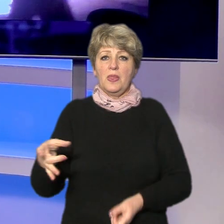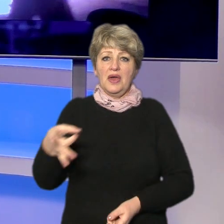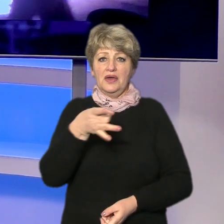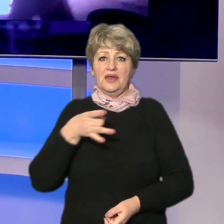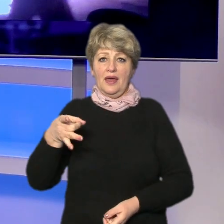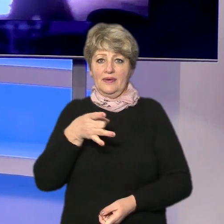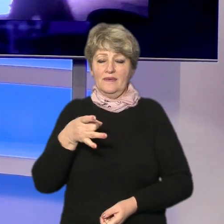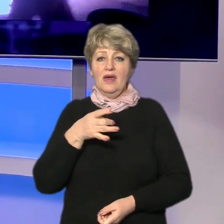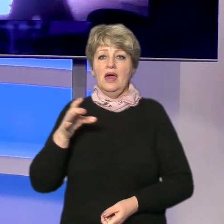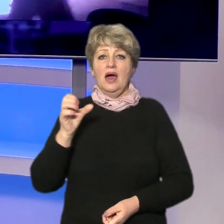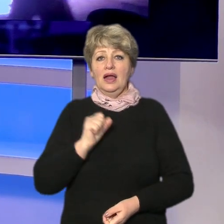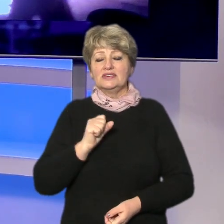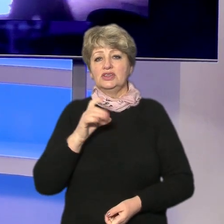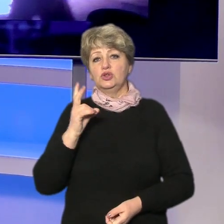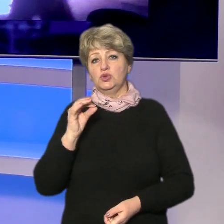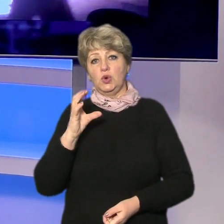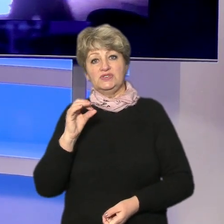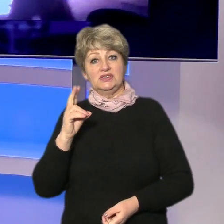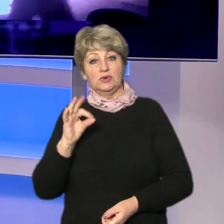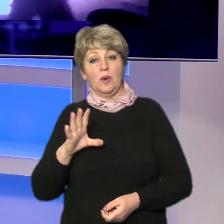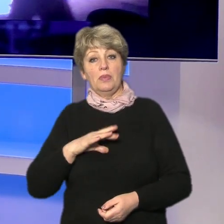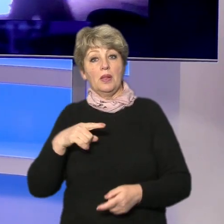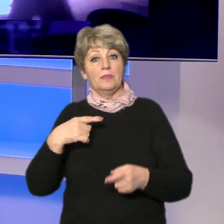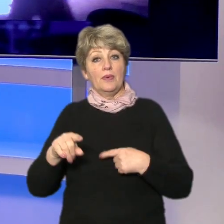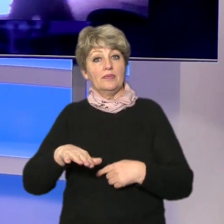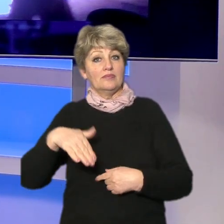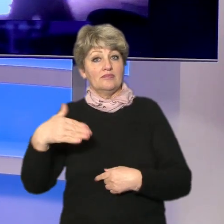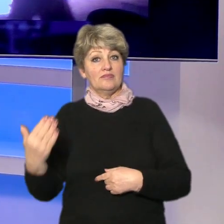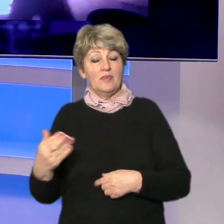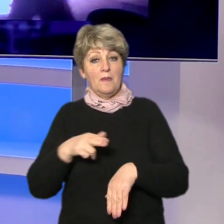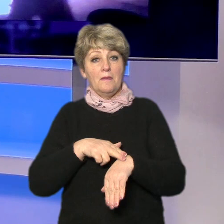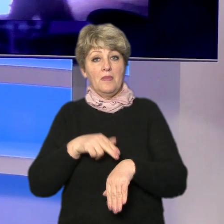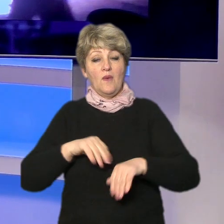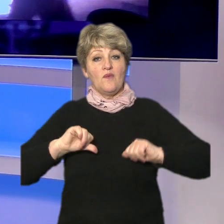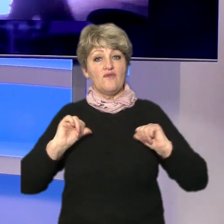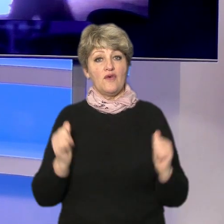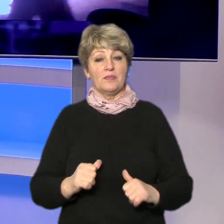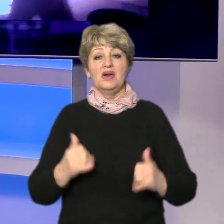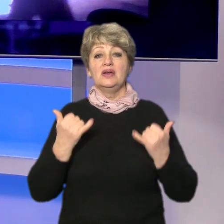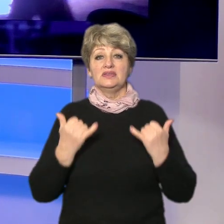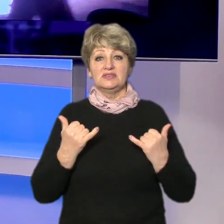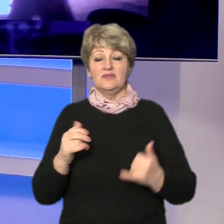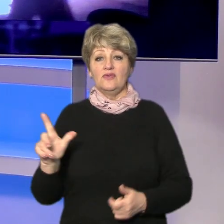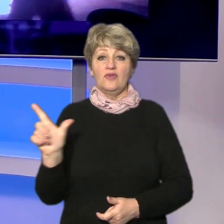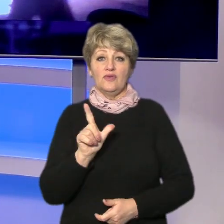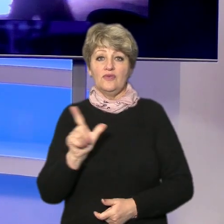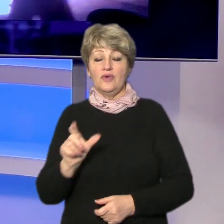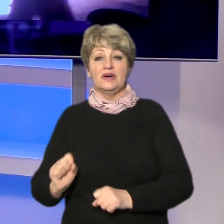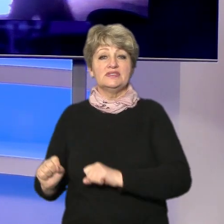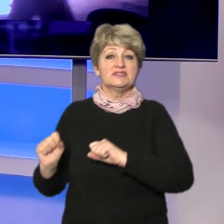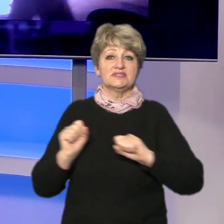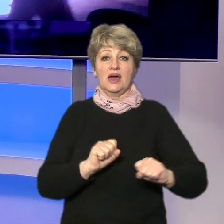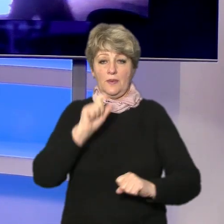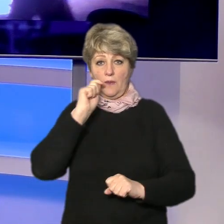України а Олександр Носенко був по іншу сторону барикад у міліцейській формі нині ж обоє стали на захист країни у лавах